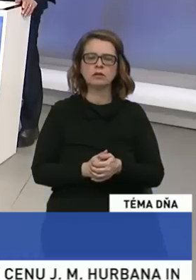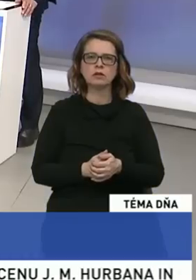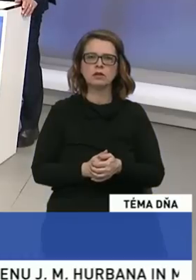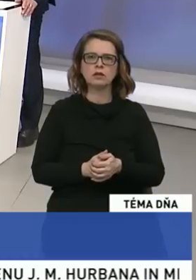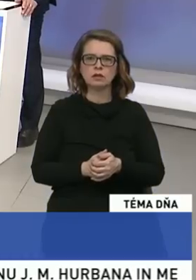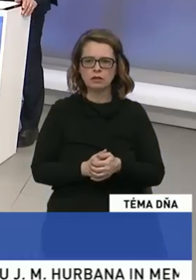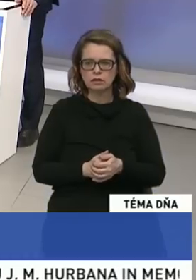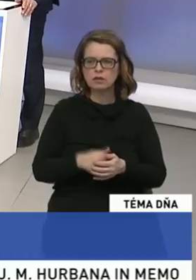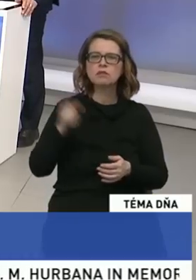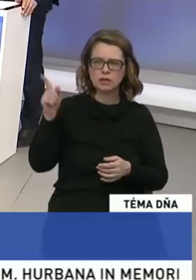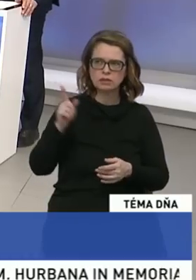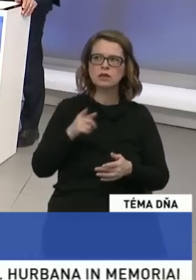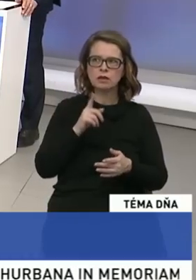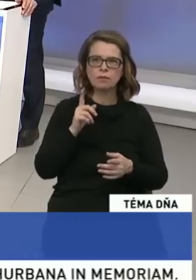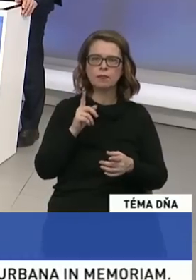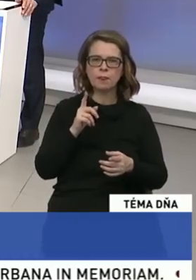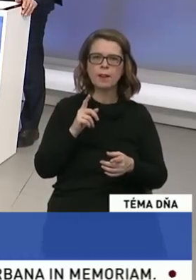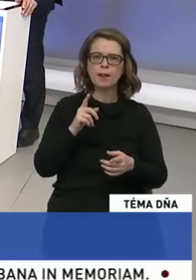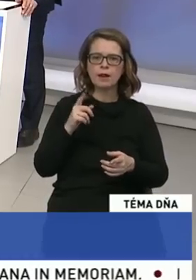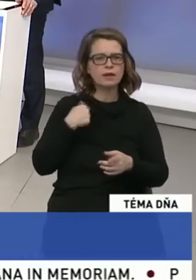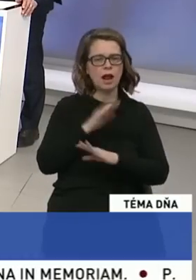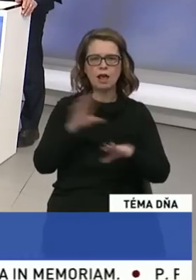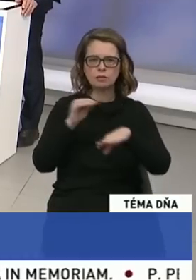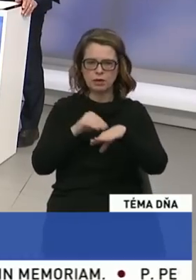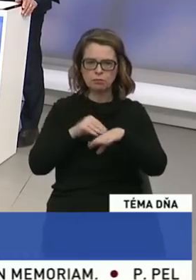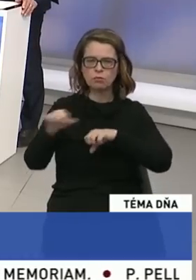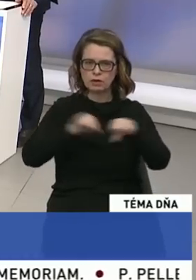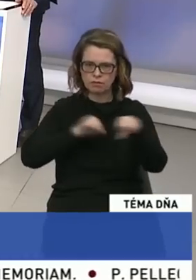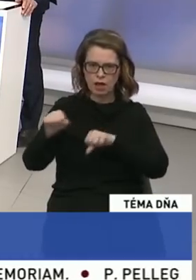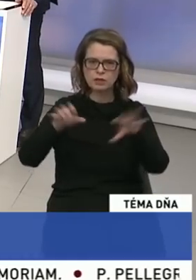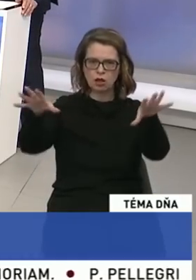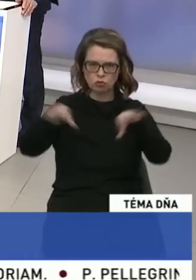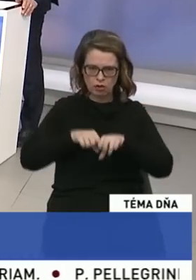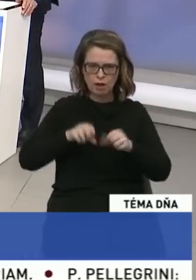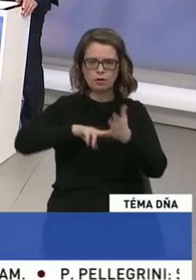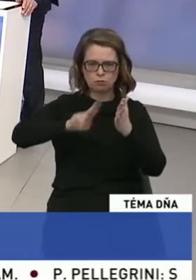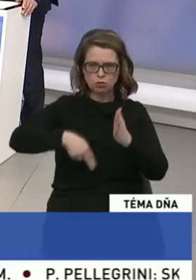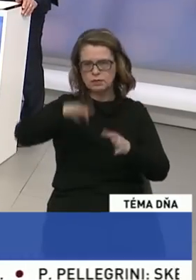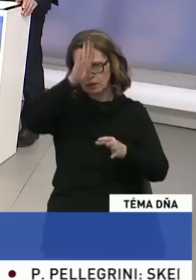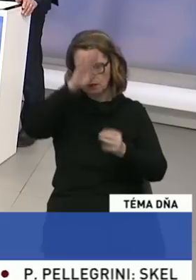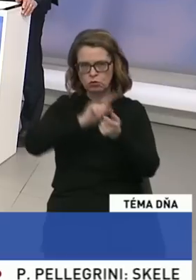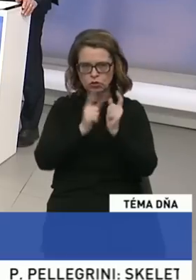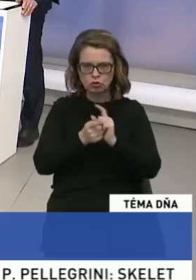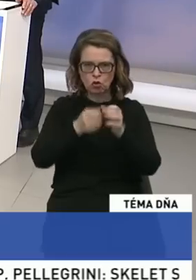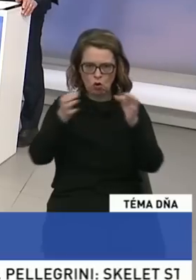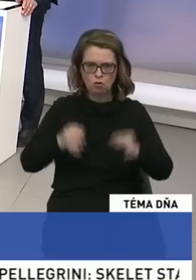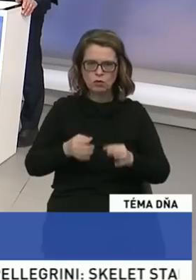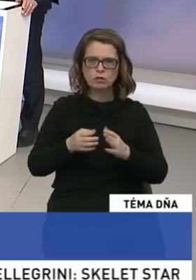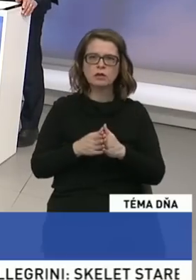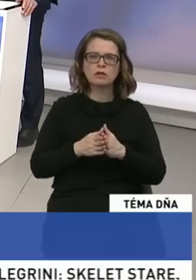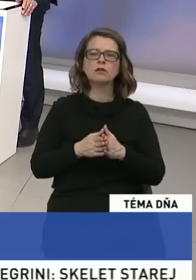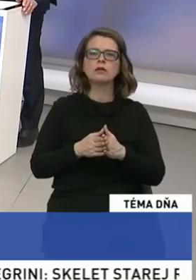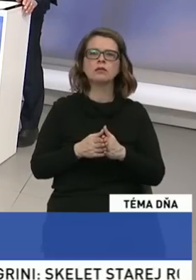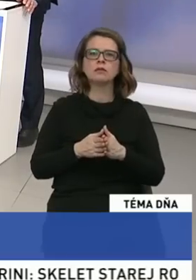hlasovali za odmietnutie istambulského dohovoru. A pripomínam, že vláda, ktorá prijala a podpísala istambulský dohovor, bola vaša vláda,